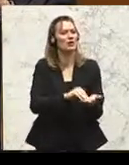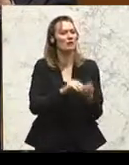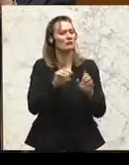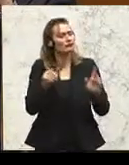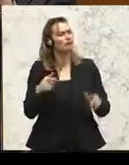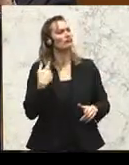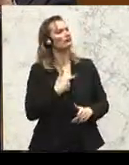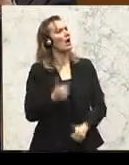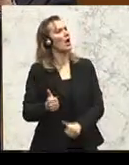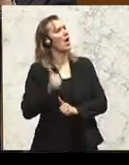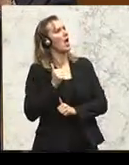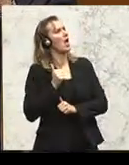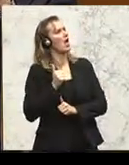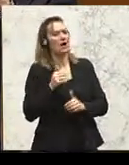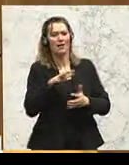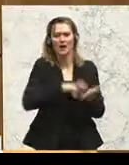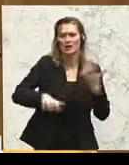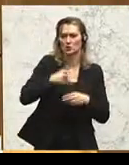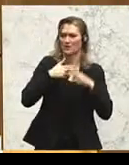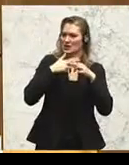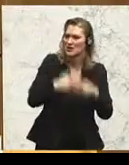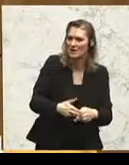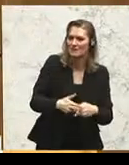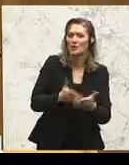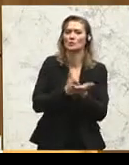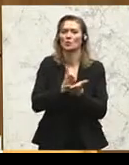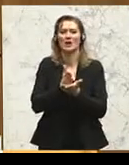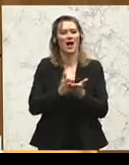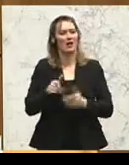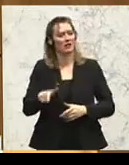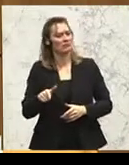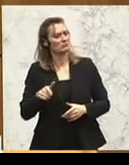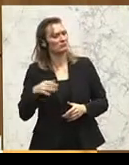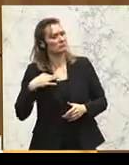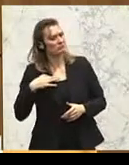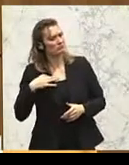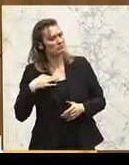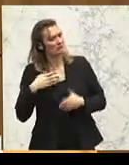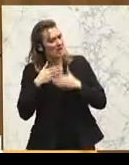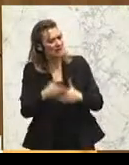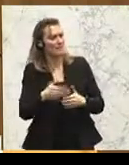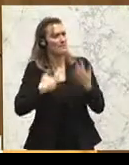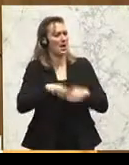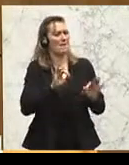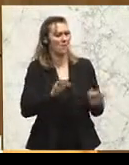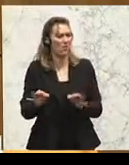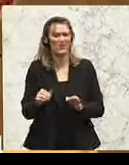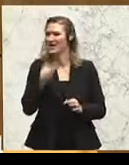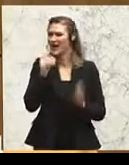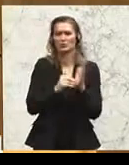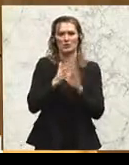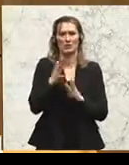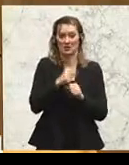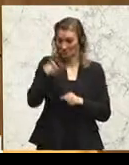unser Herr die Katastrophenhilfe und die Sozialdienste mehr Profis brauchen und nicht Systemerhalter. Das geben Sie einen